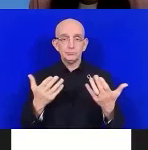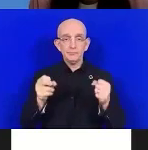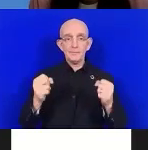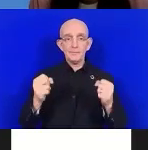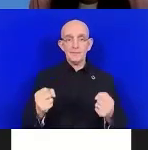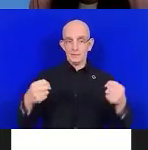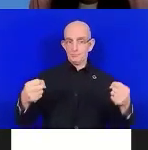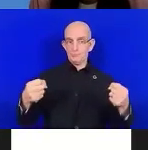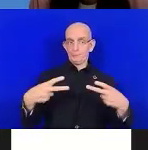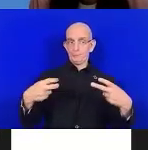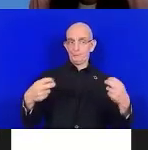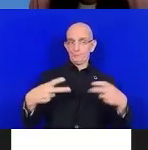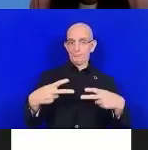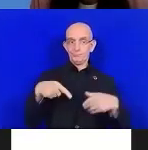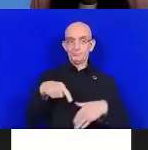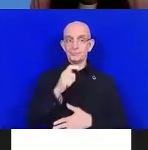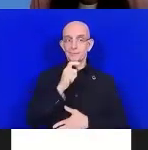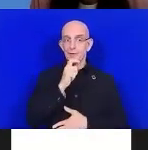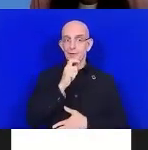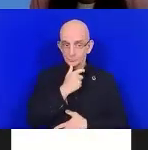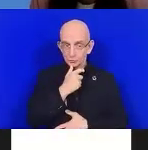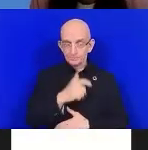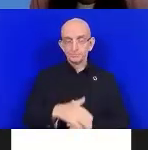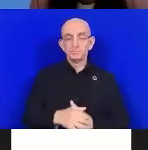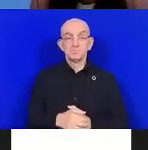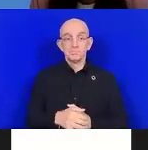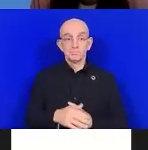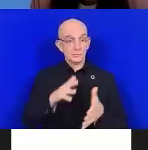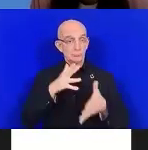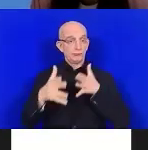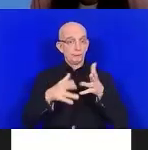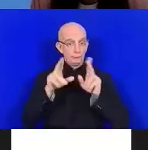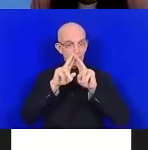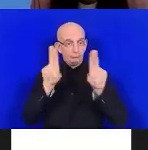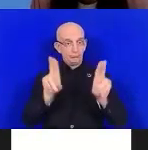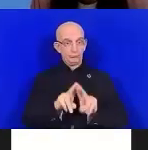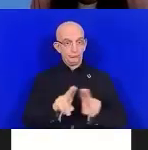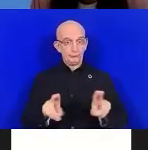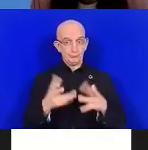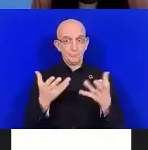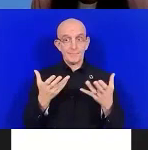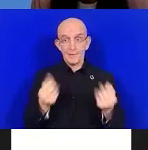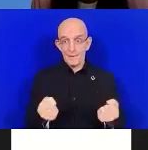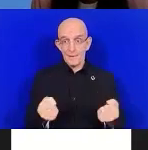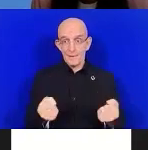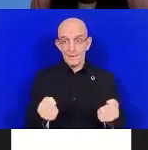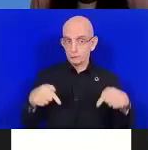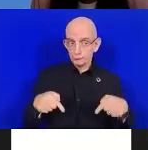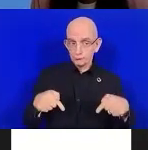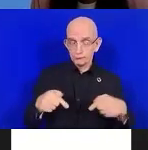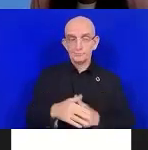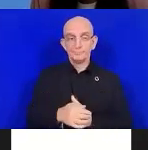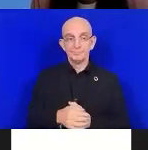Nous vous souhaitons une chaleureuse bienvenue à cette réunion qui est organisée par l'UNDRR.